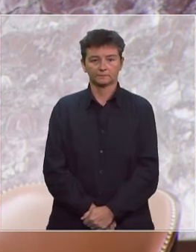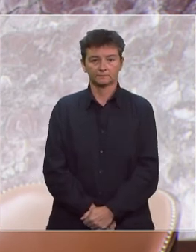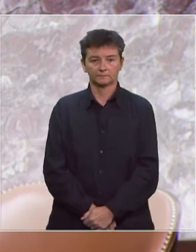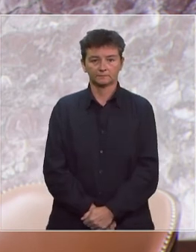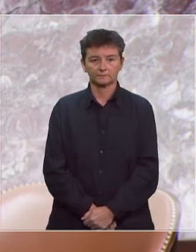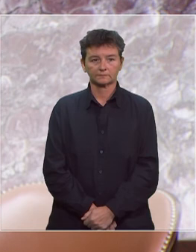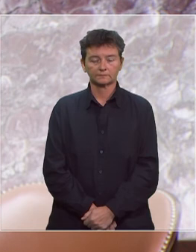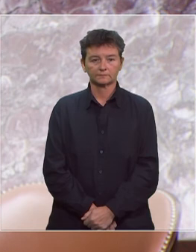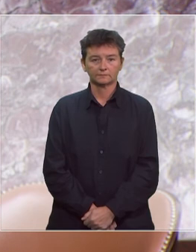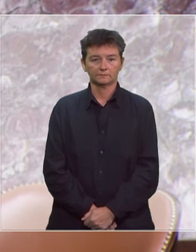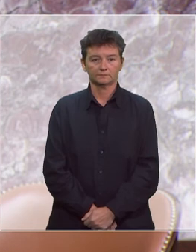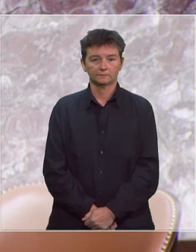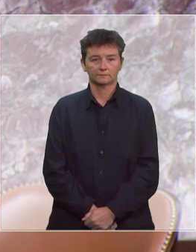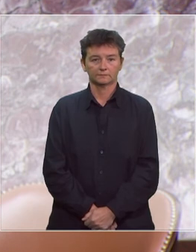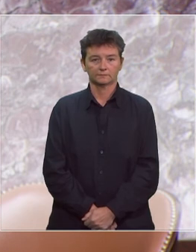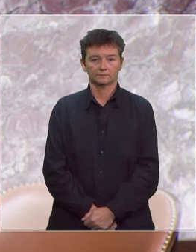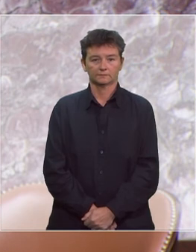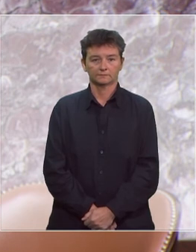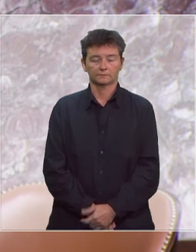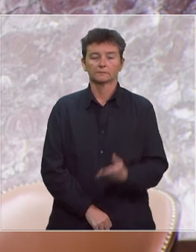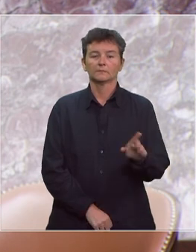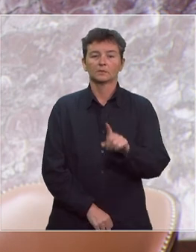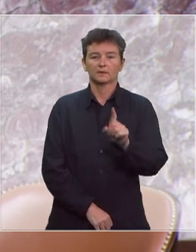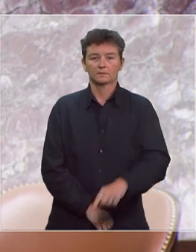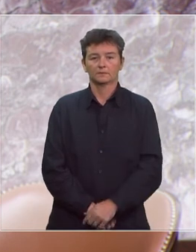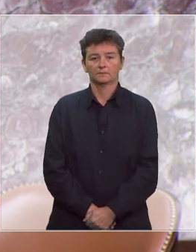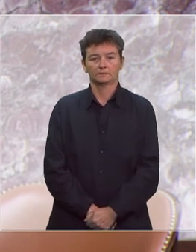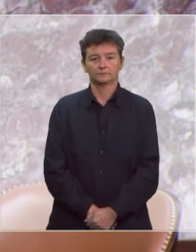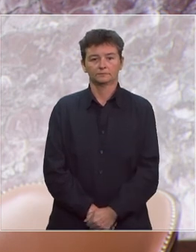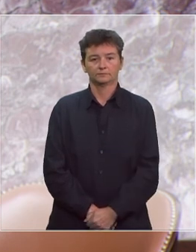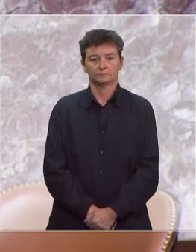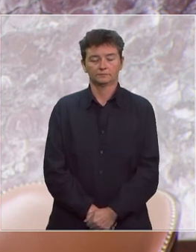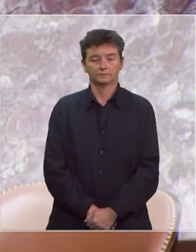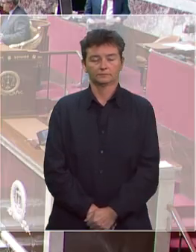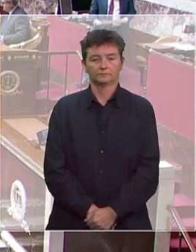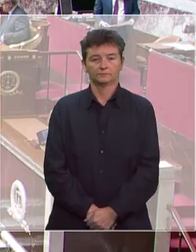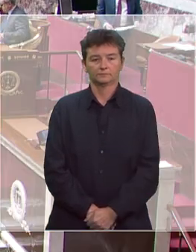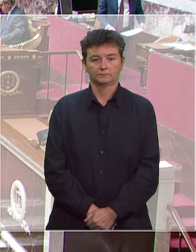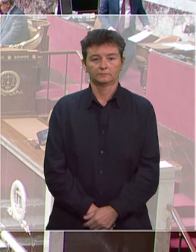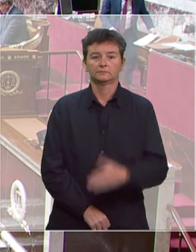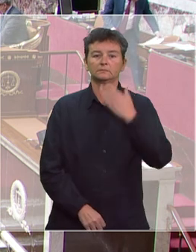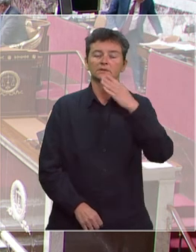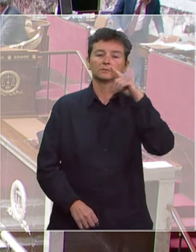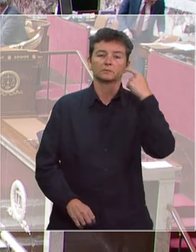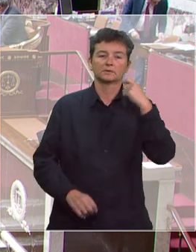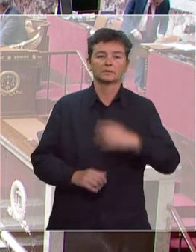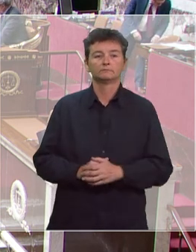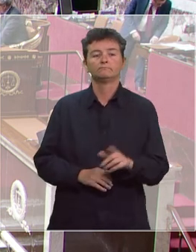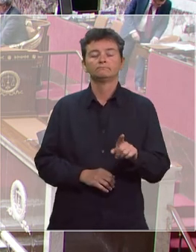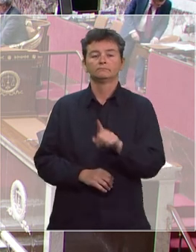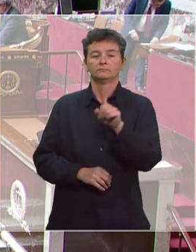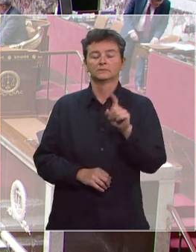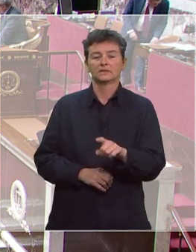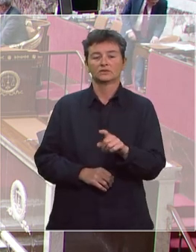monsieur Klesbauer, qui porte une question de madame Justine Bénin. Merci, monsieur le président. Cette question de